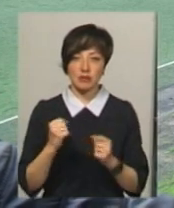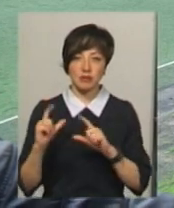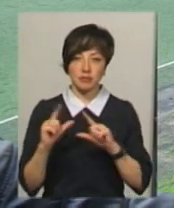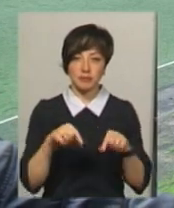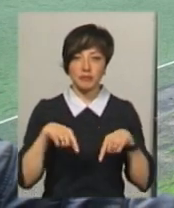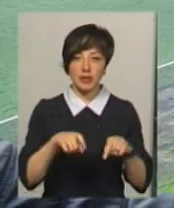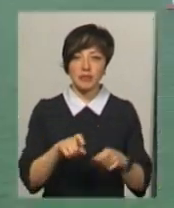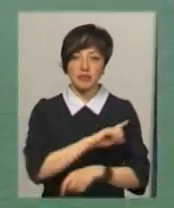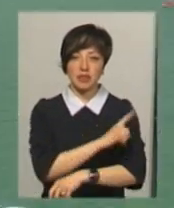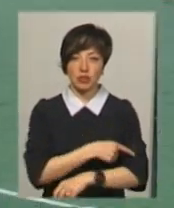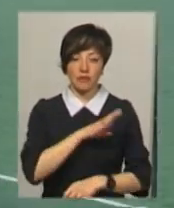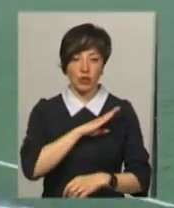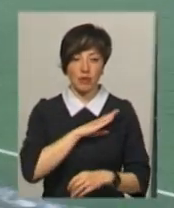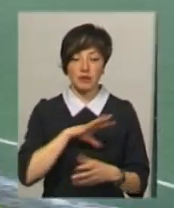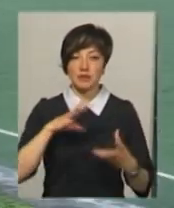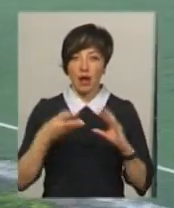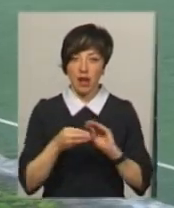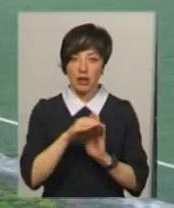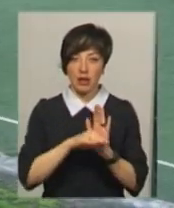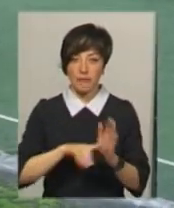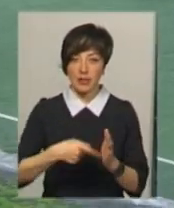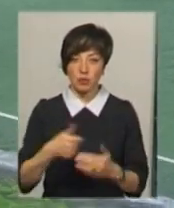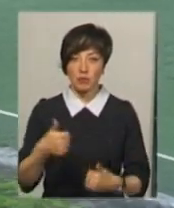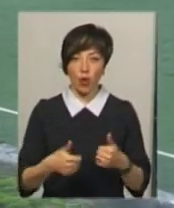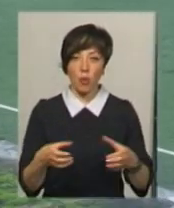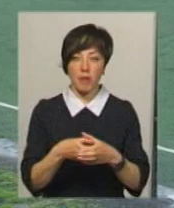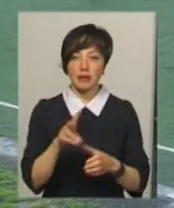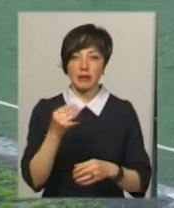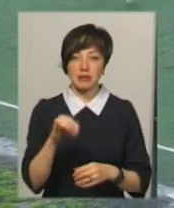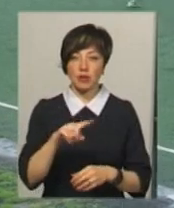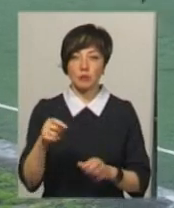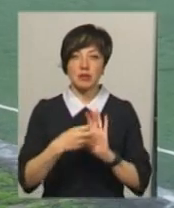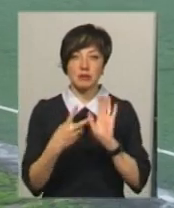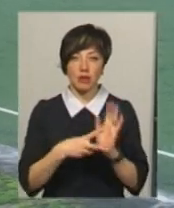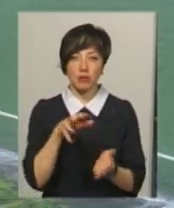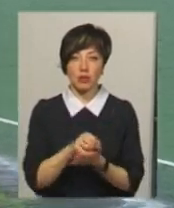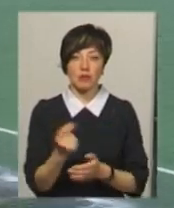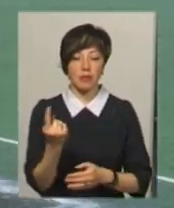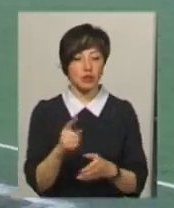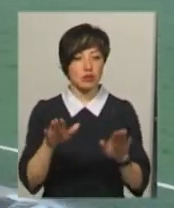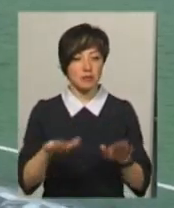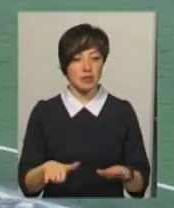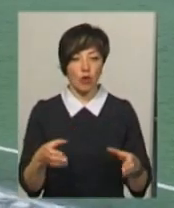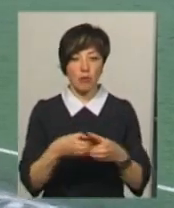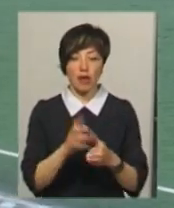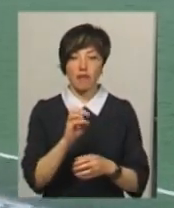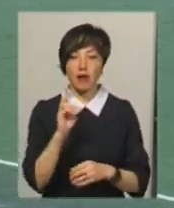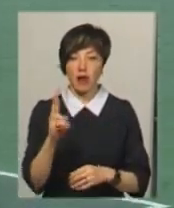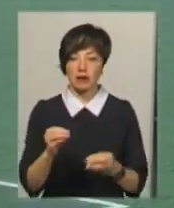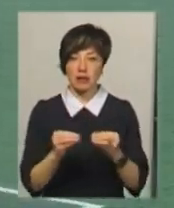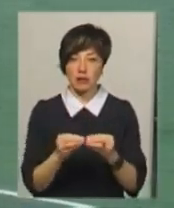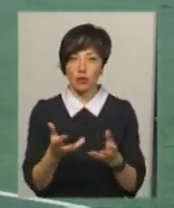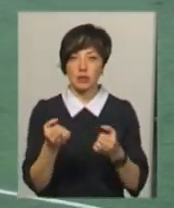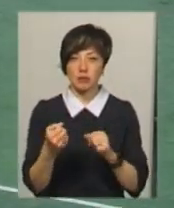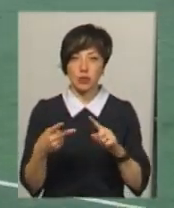сложніше було воротарям. У загальному рейтингу міської спортики, команда ліцею номер 17 посіла перше місце. Команда НВК номер 10